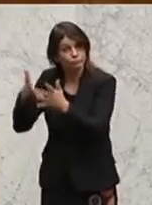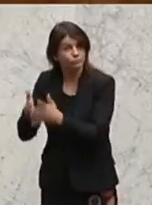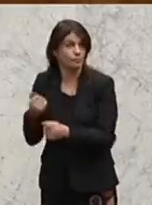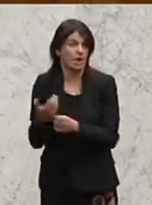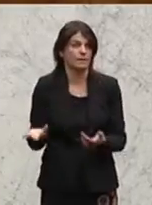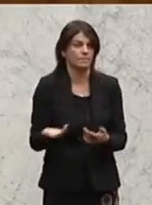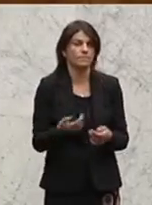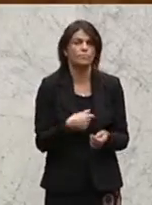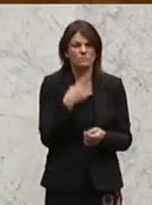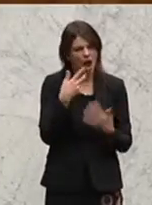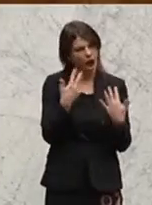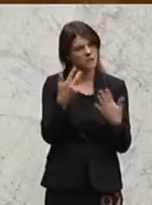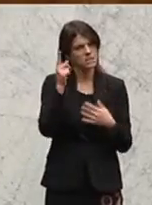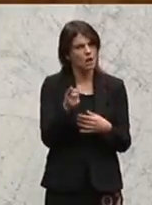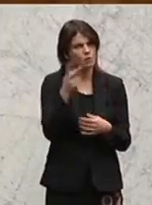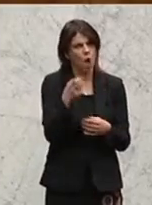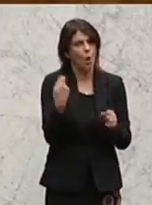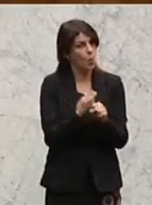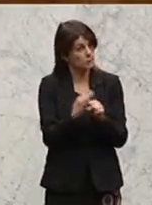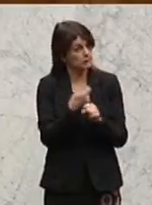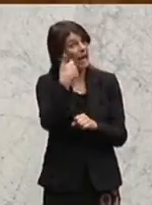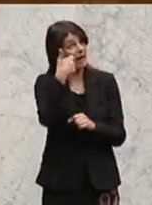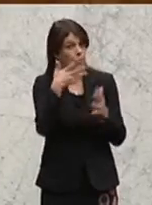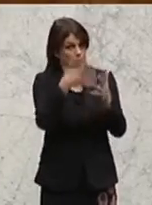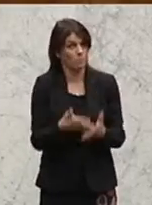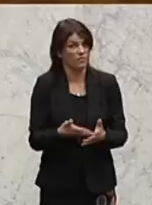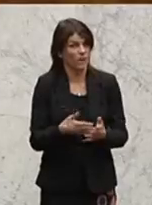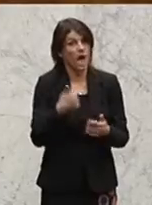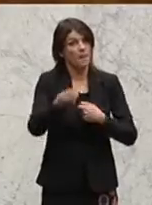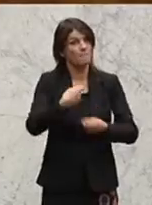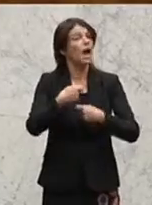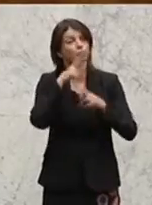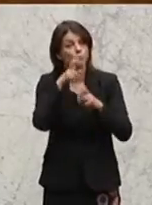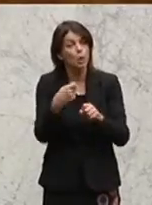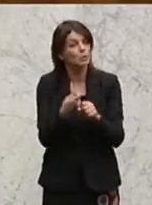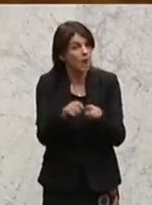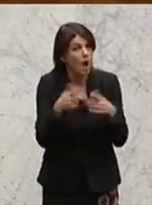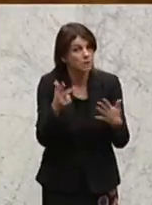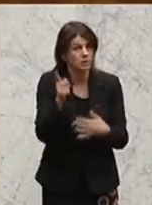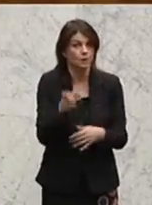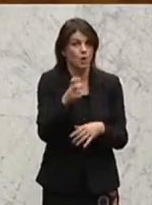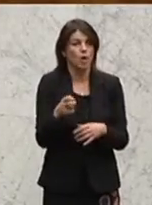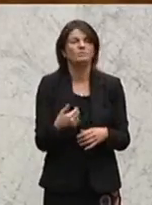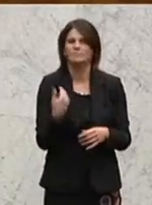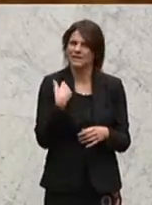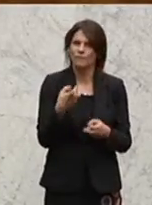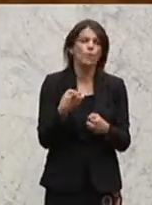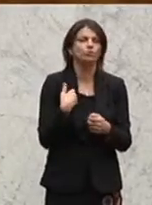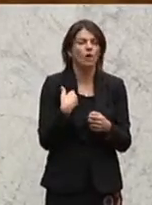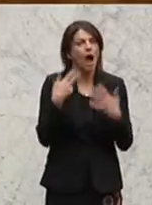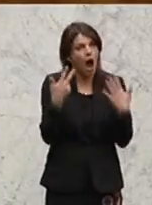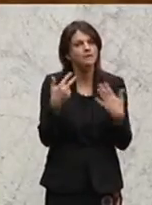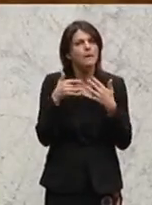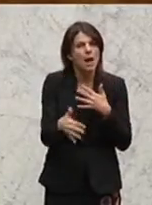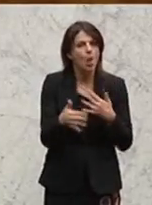Und wenn ich meine, 80.000 Euro kostet so eine Überprüfung, eine Marktstudie kostet 80.000 Euro, ich wünsche Ihnen 80 Millionen